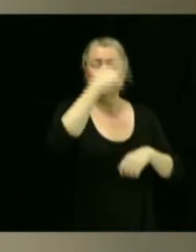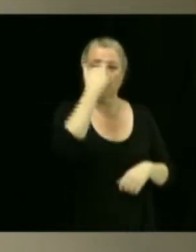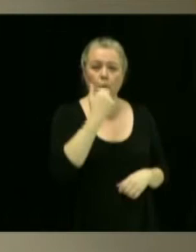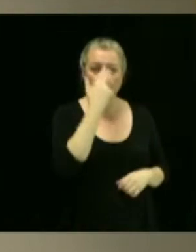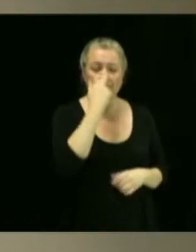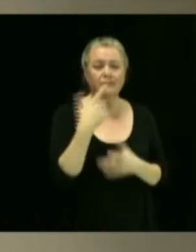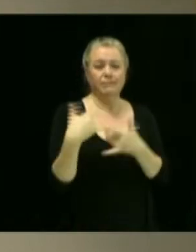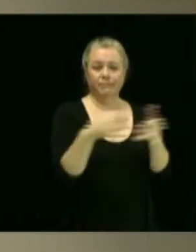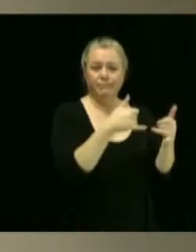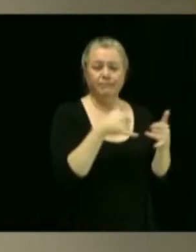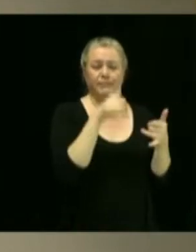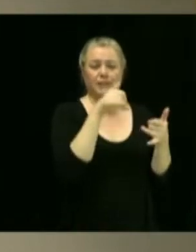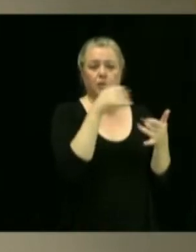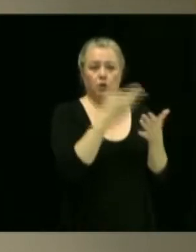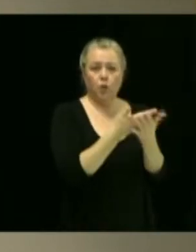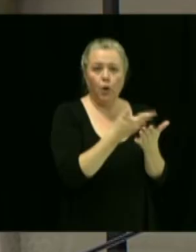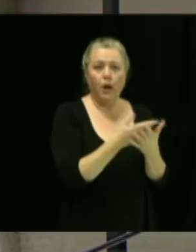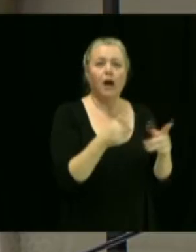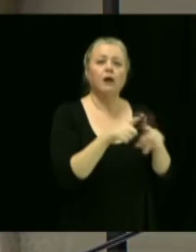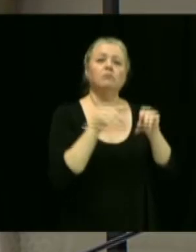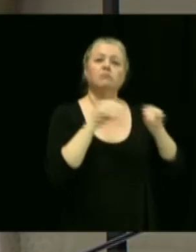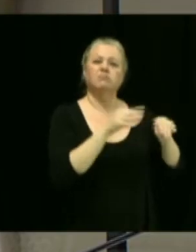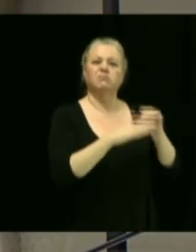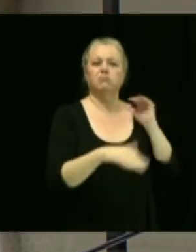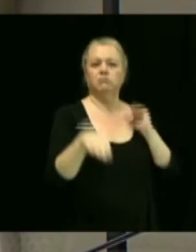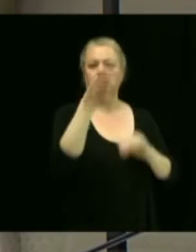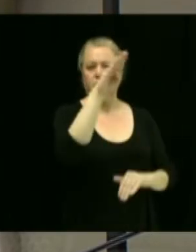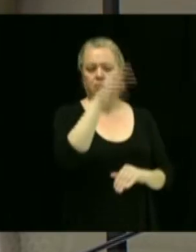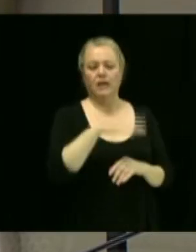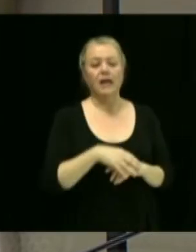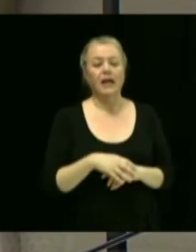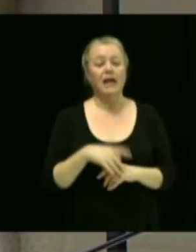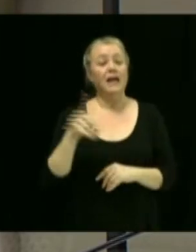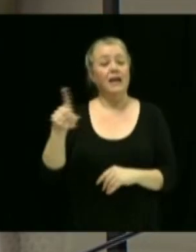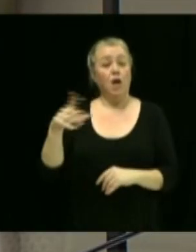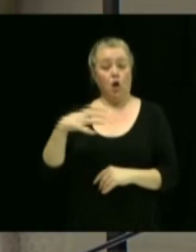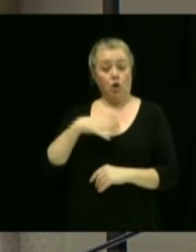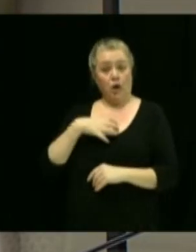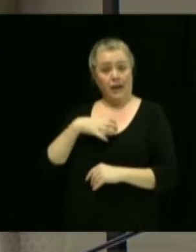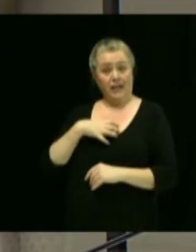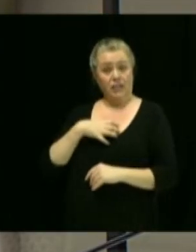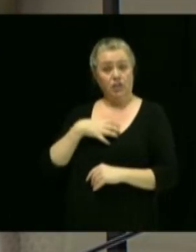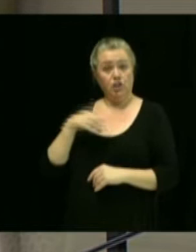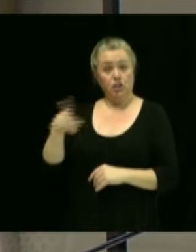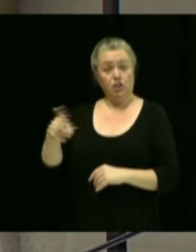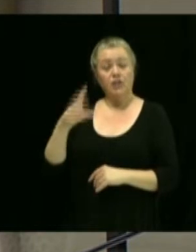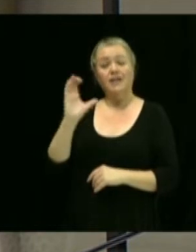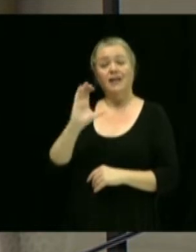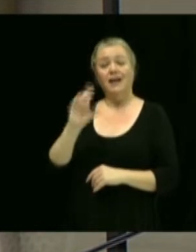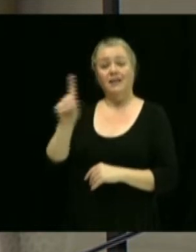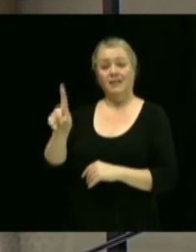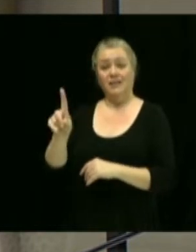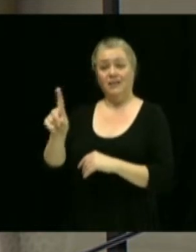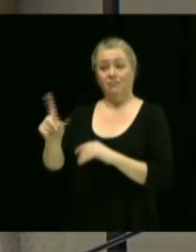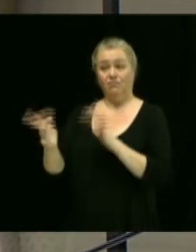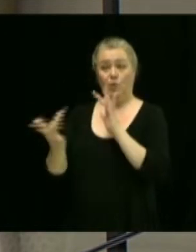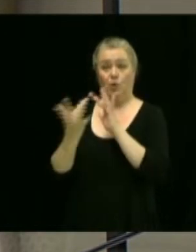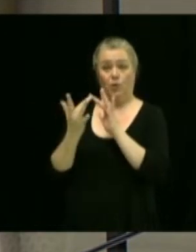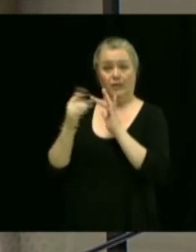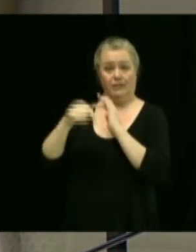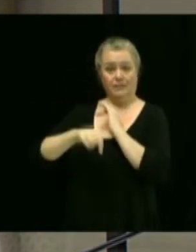scolaires et d'enseignement supérieur. Bon, nous avons été approchés par le Collège Claretain afin de les appuyer dans leur démarche,